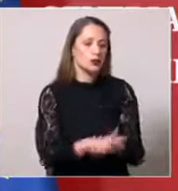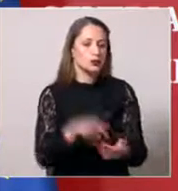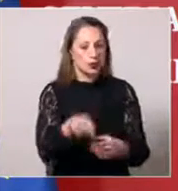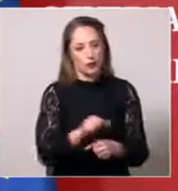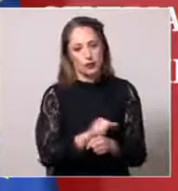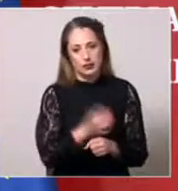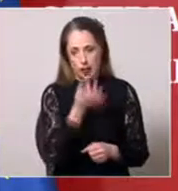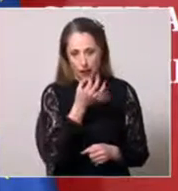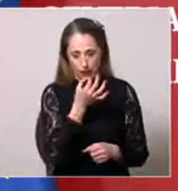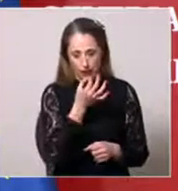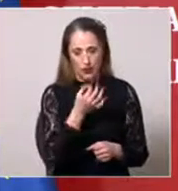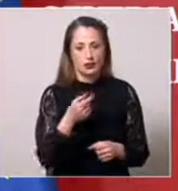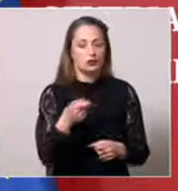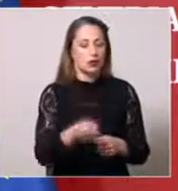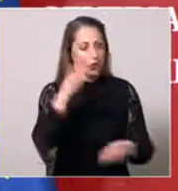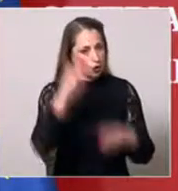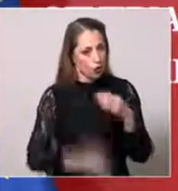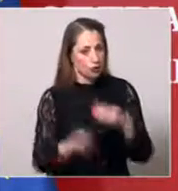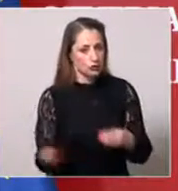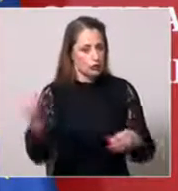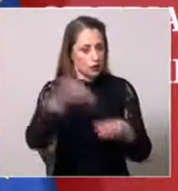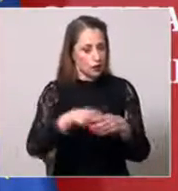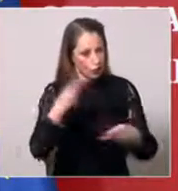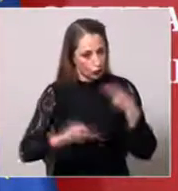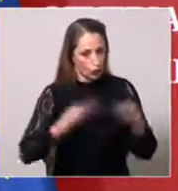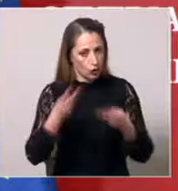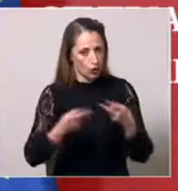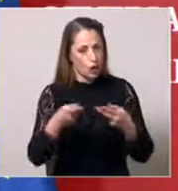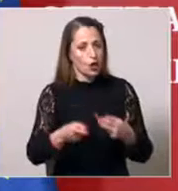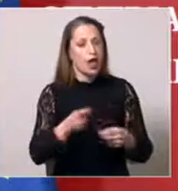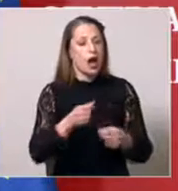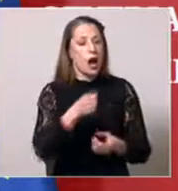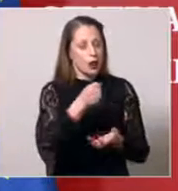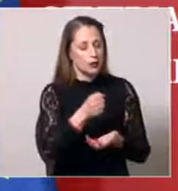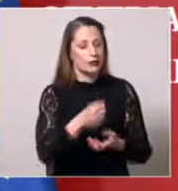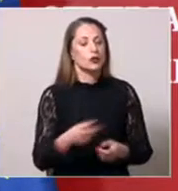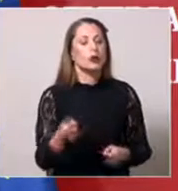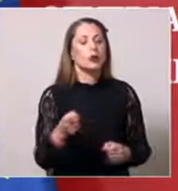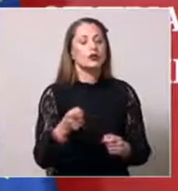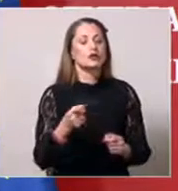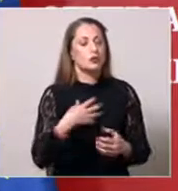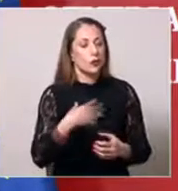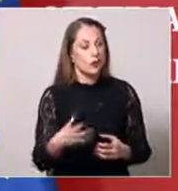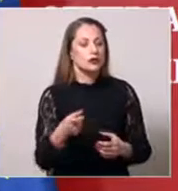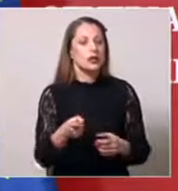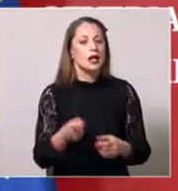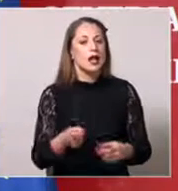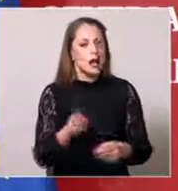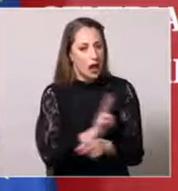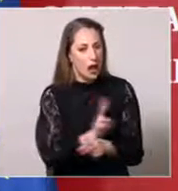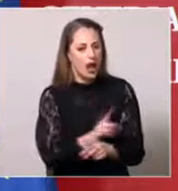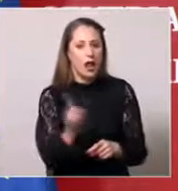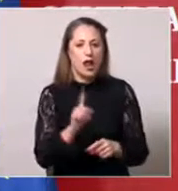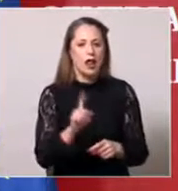месец, април. Со тоа, конечно, се уведува контрола на капиталот и се отвара патот на конфискација на